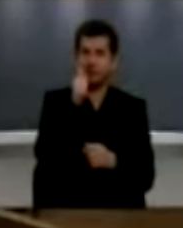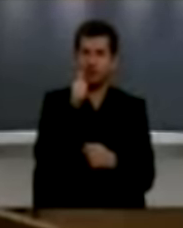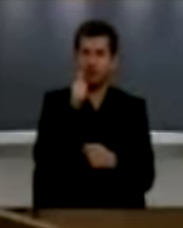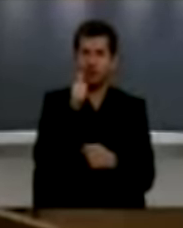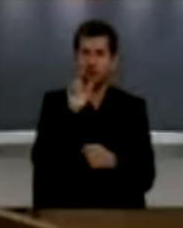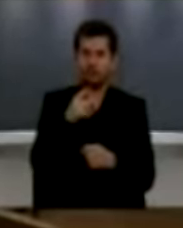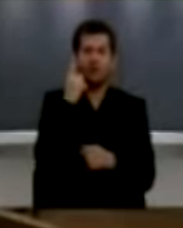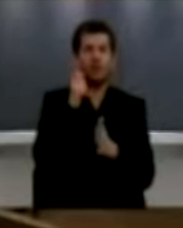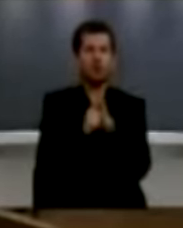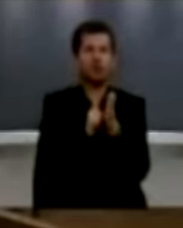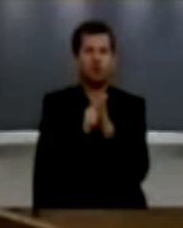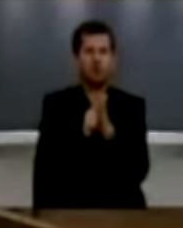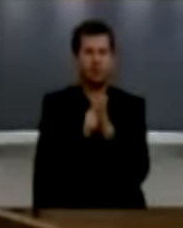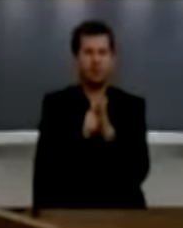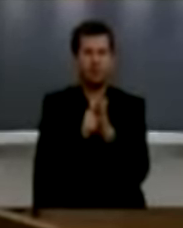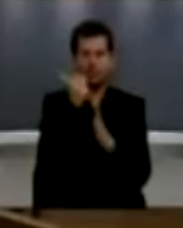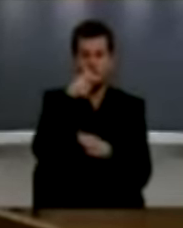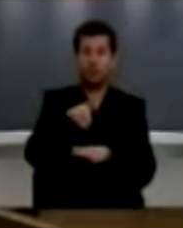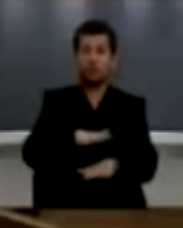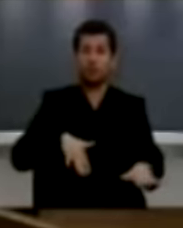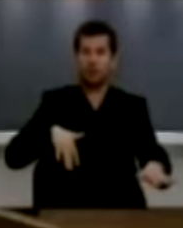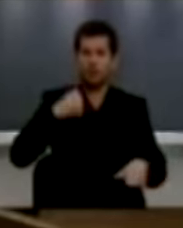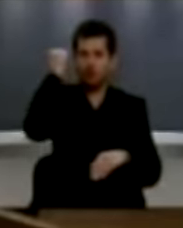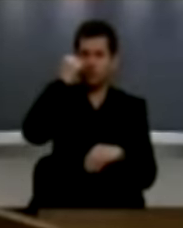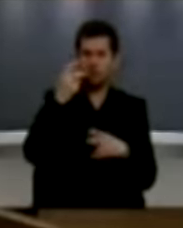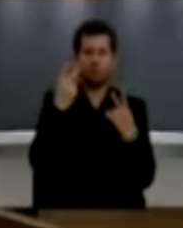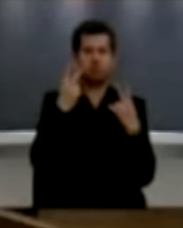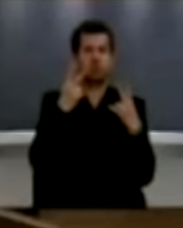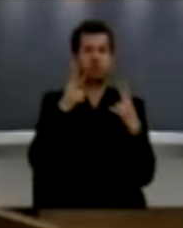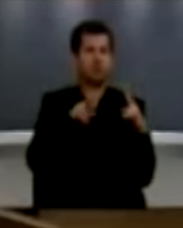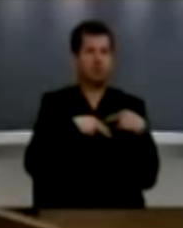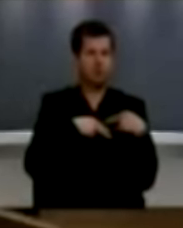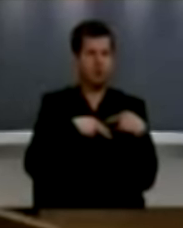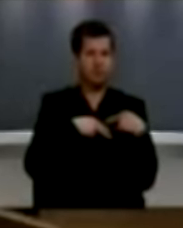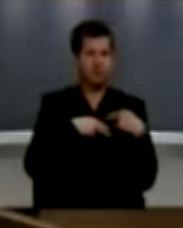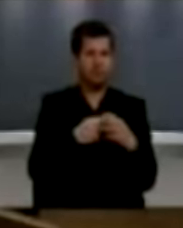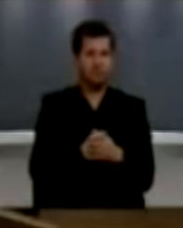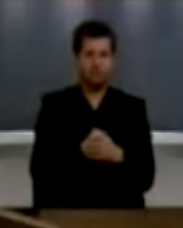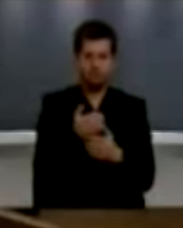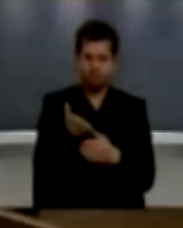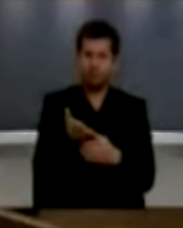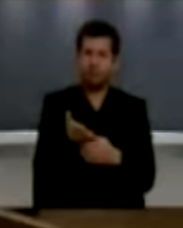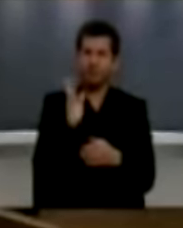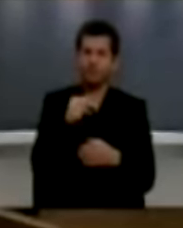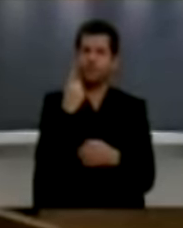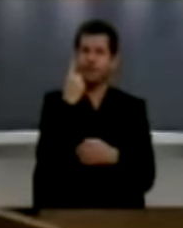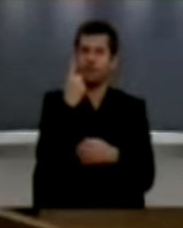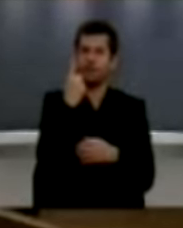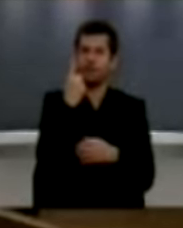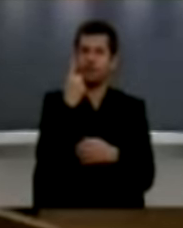një pri aty në momente vetrala kur kuvendi i Republikës ka rol tjarëzakonë shumë. Sepse kjo ditë ka të bëjmë në një anë